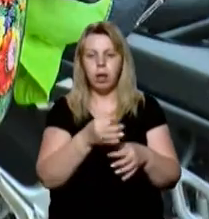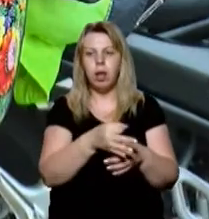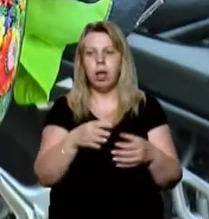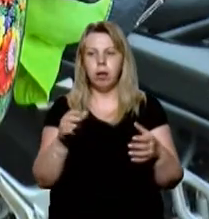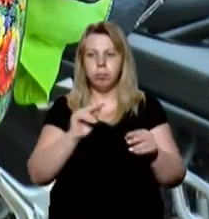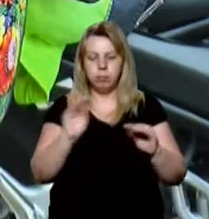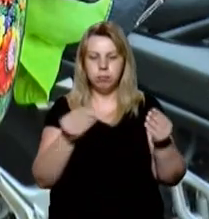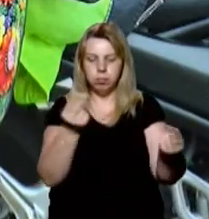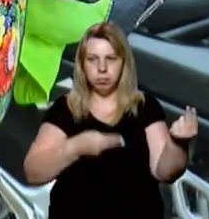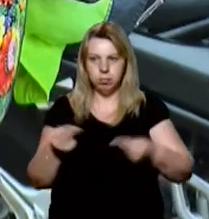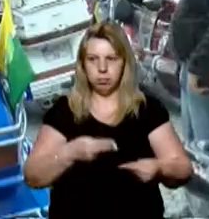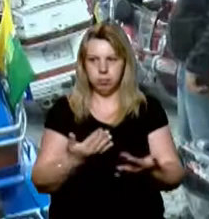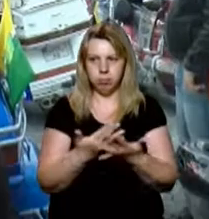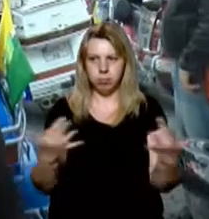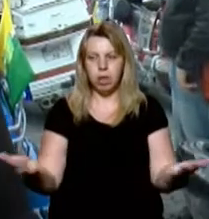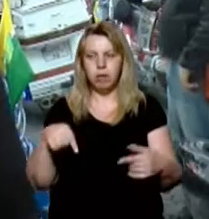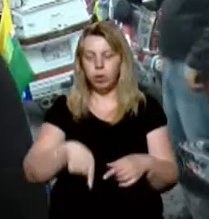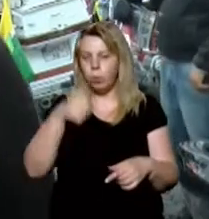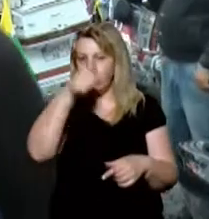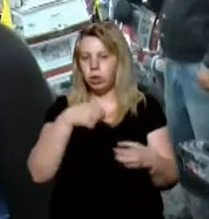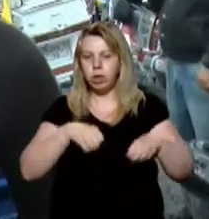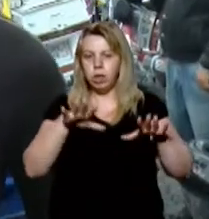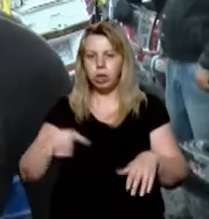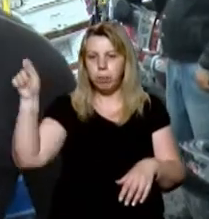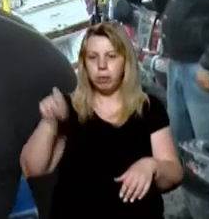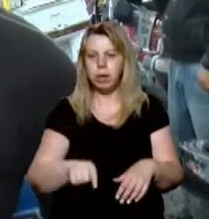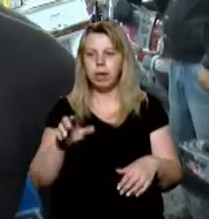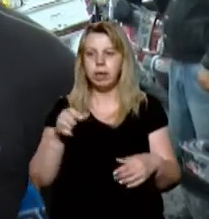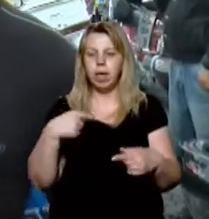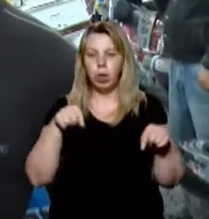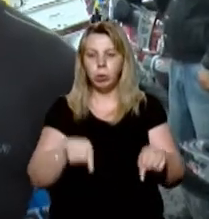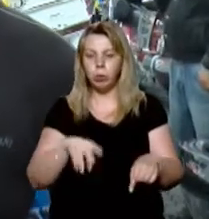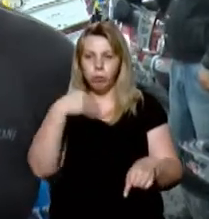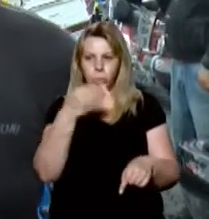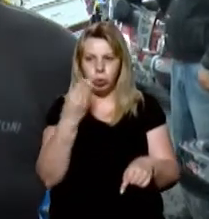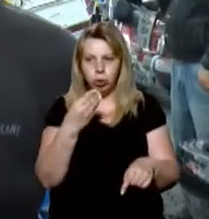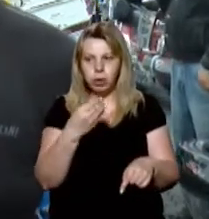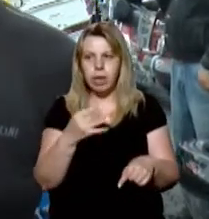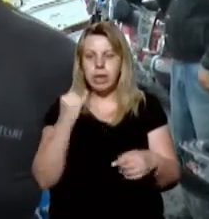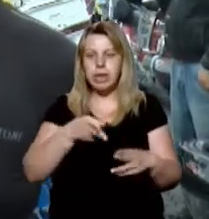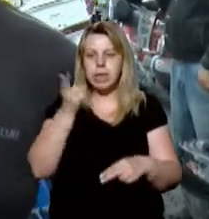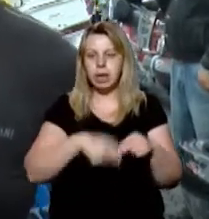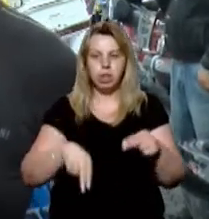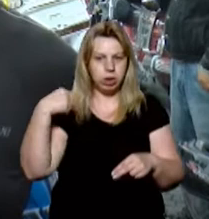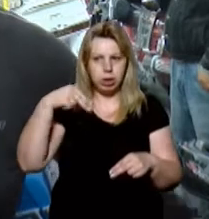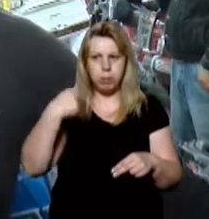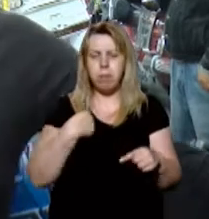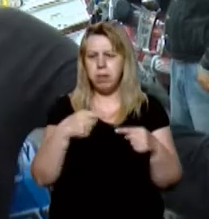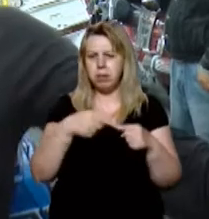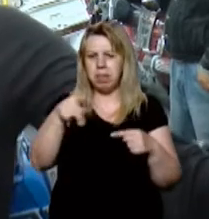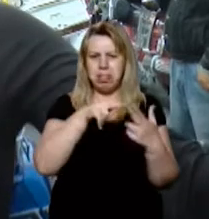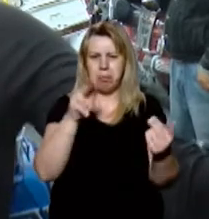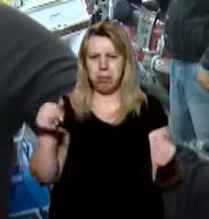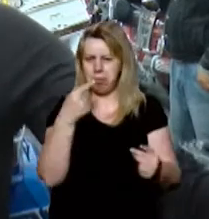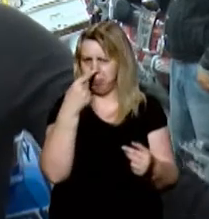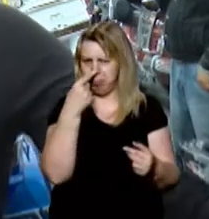байку петриківським розписом. В цьому році я вирішила приїхати саме в Ужгород і закінчити в Запоріжжя. А мені вже до Дніпра